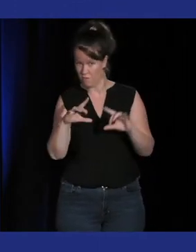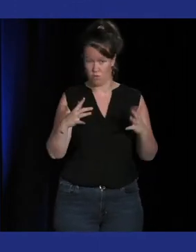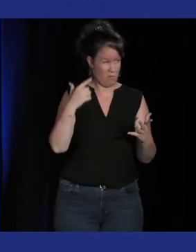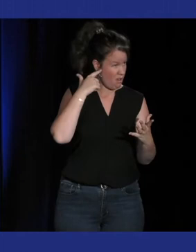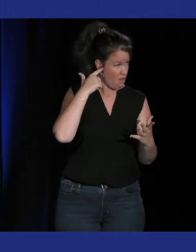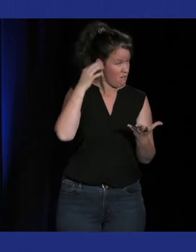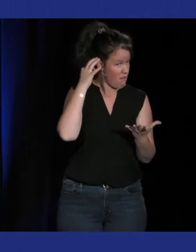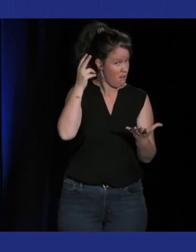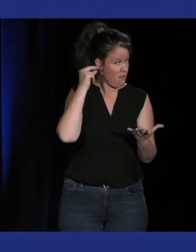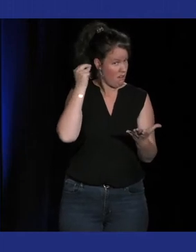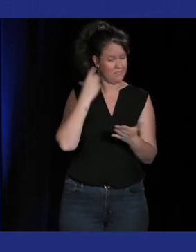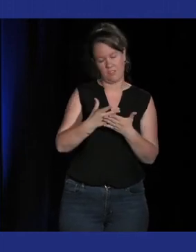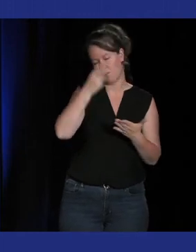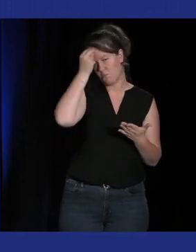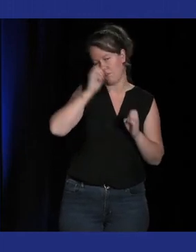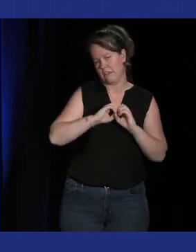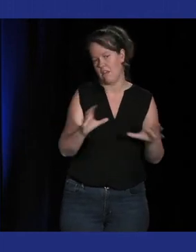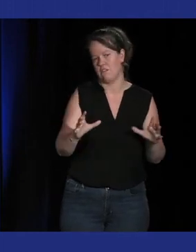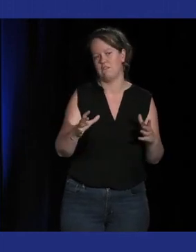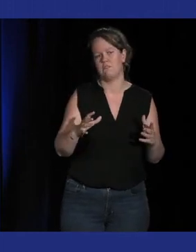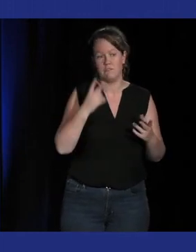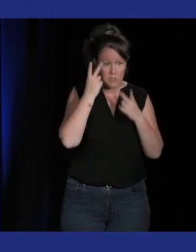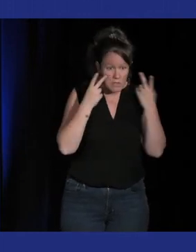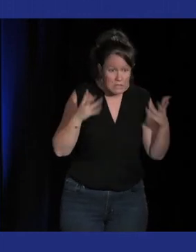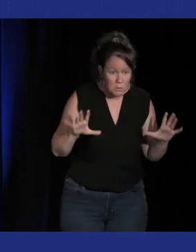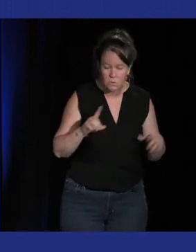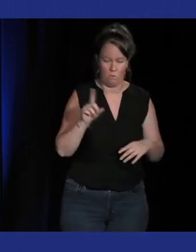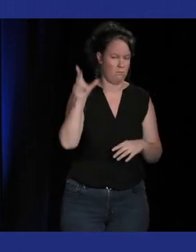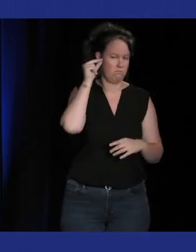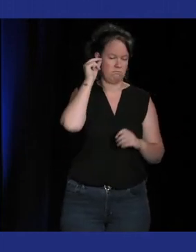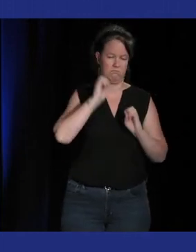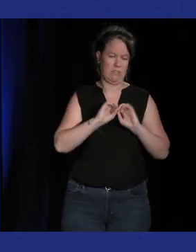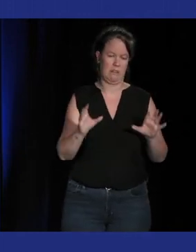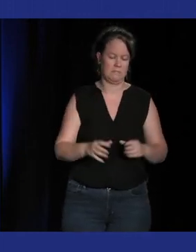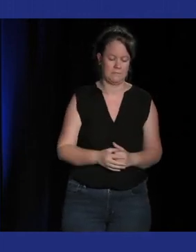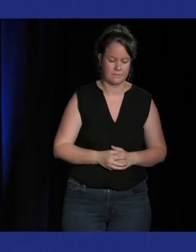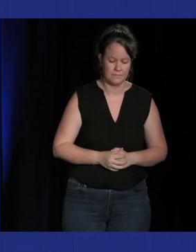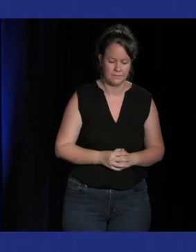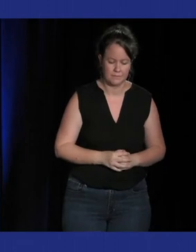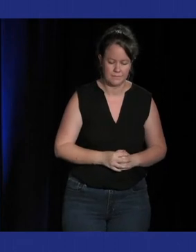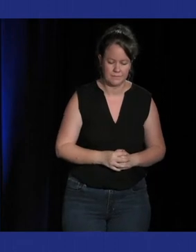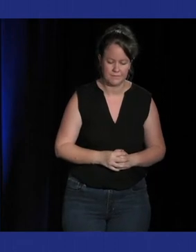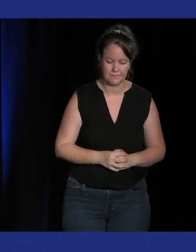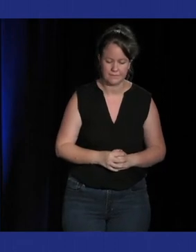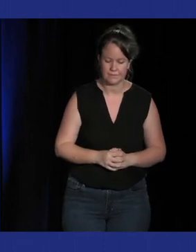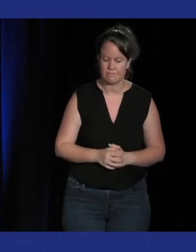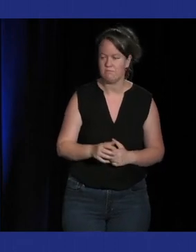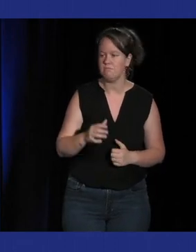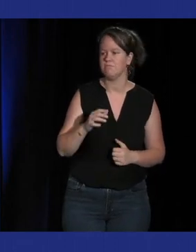à se sortir un petit peu des cadrans très visuels que peut proposer ce genre de jeu aussi je pense qu'au-delà du jeu de combat